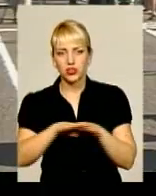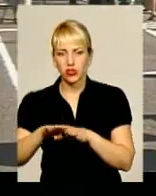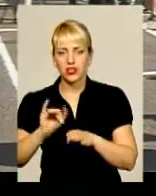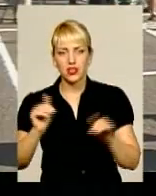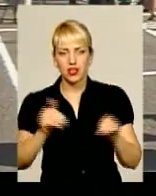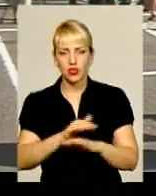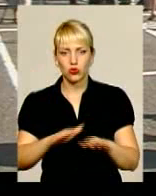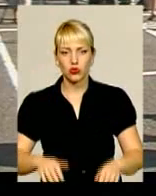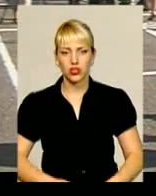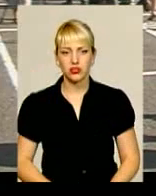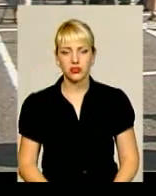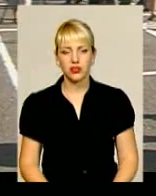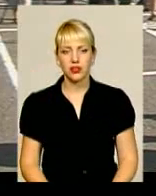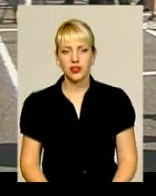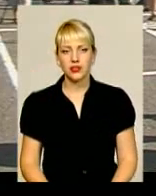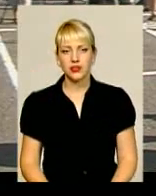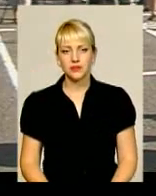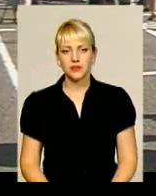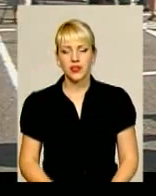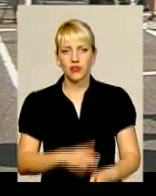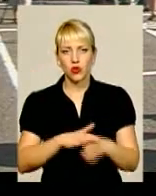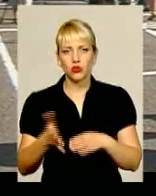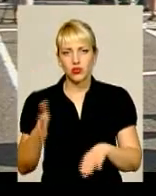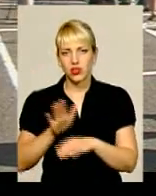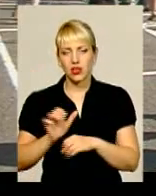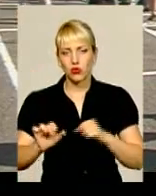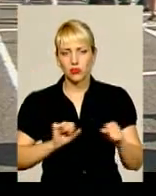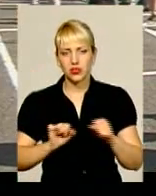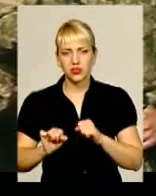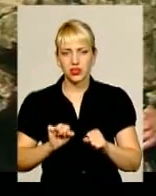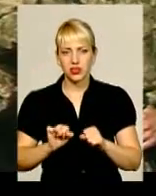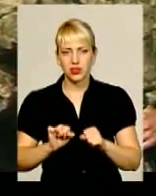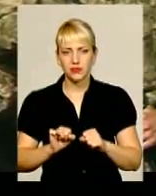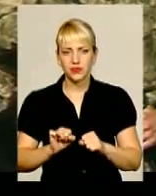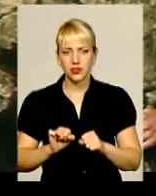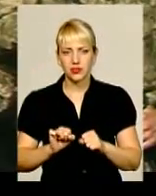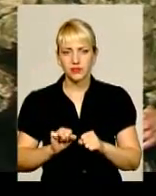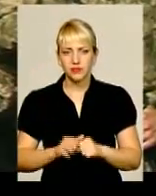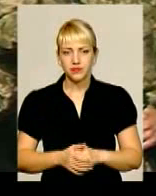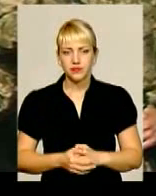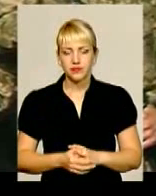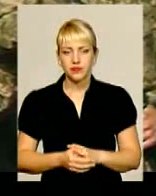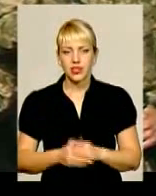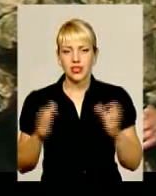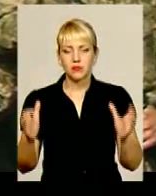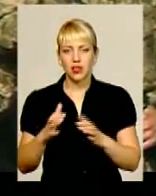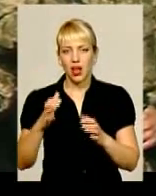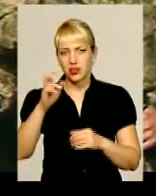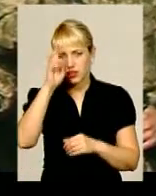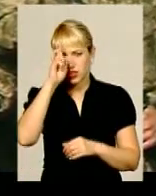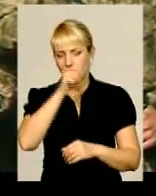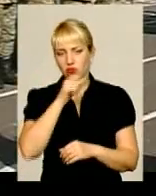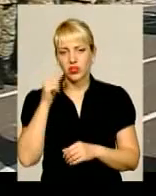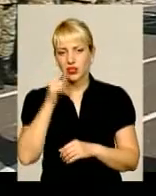Сумліно і чесно виконювати військовий боротьб, накази командирів, неухильно дотерешність Конституції України та законів України, бригаду державної та інецькій.